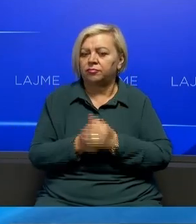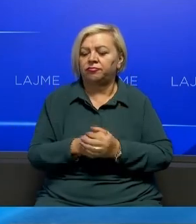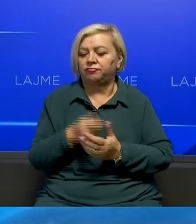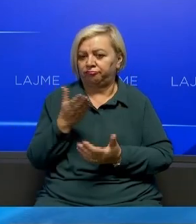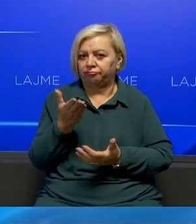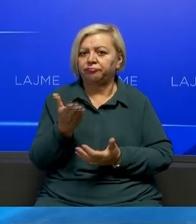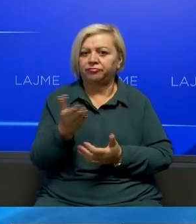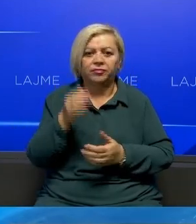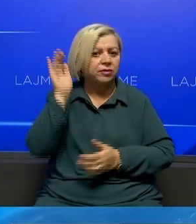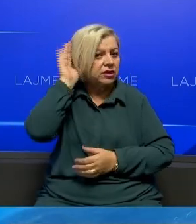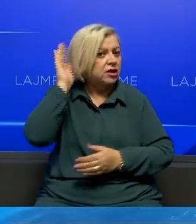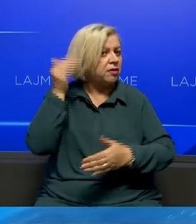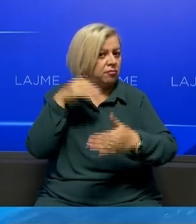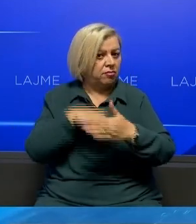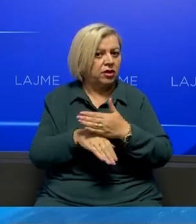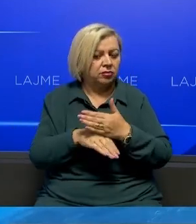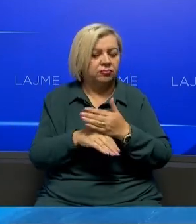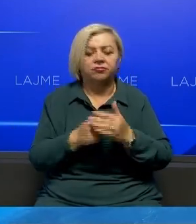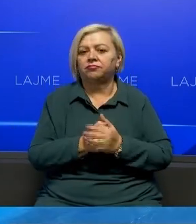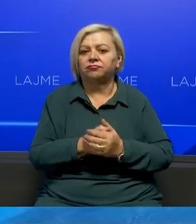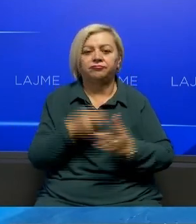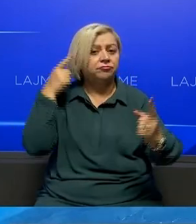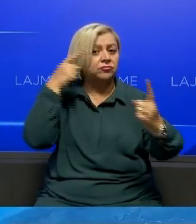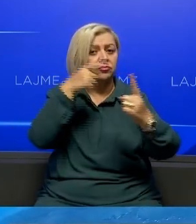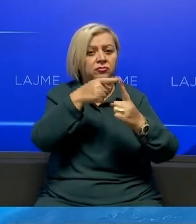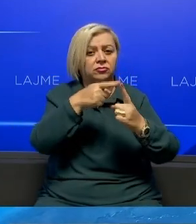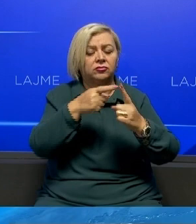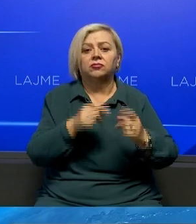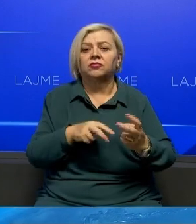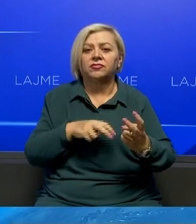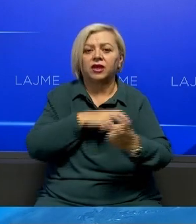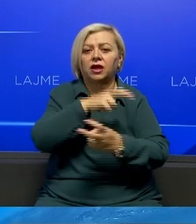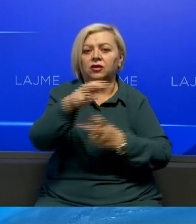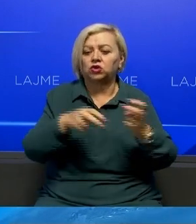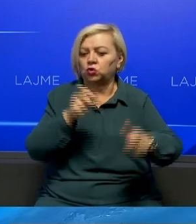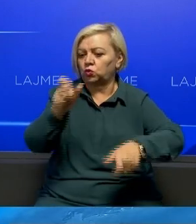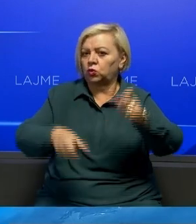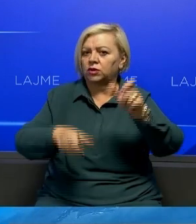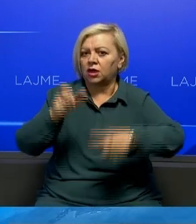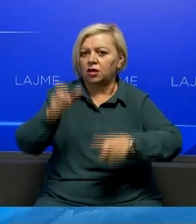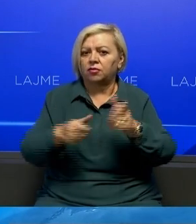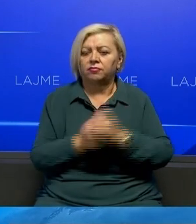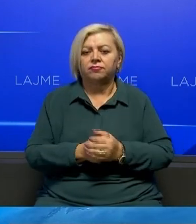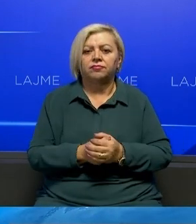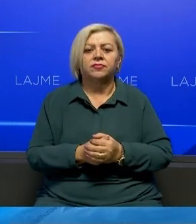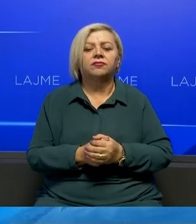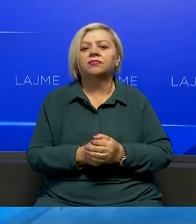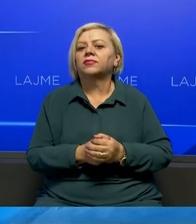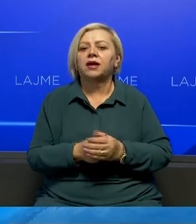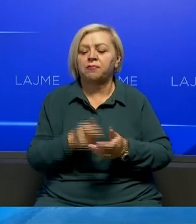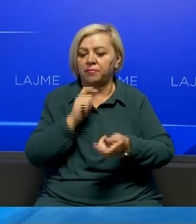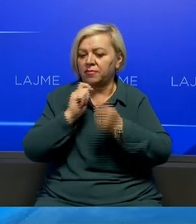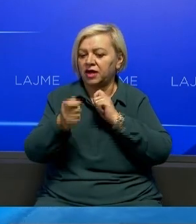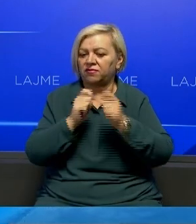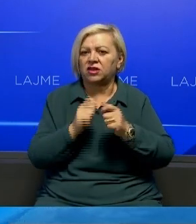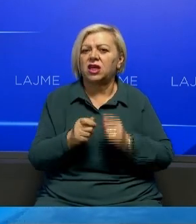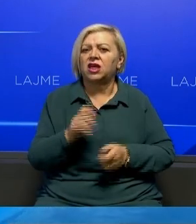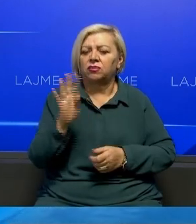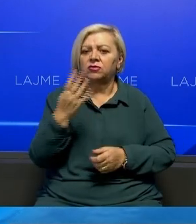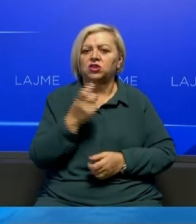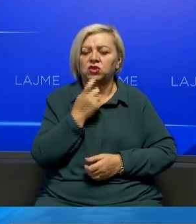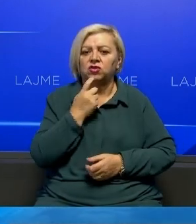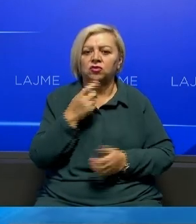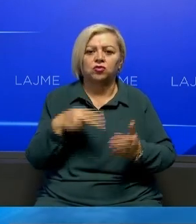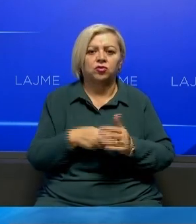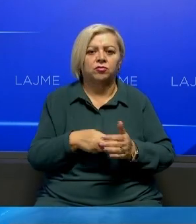me këtë Ministrëja Brënqme me qëllim të mundësimi të levizjes të lirë të qytetarëve edhe pas skadimit të marveshjes të katërëmbërjes të atori